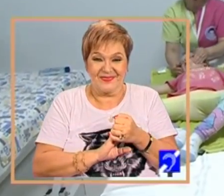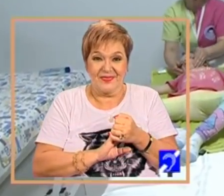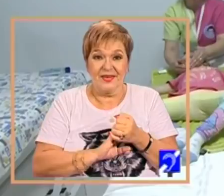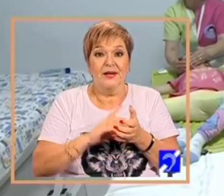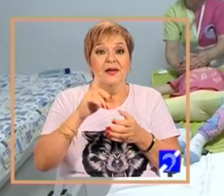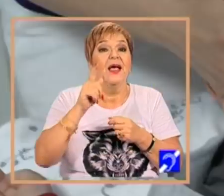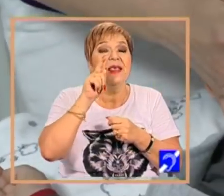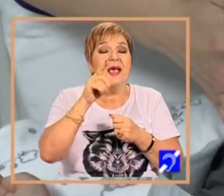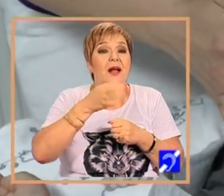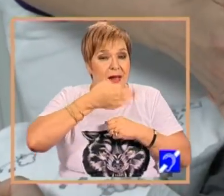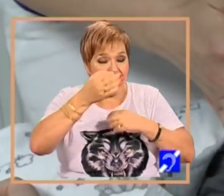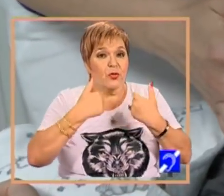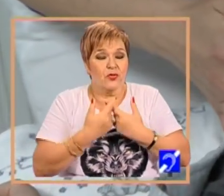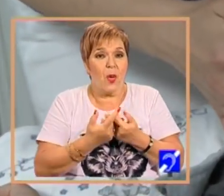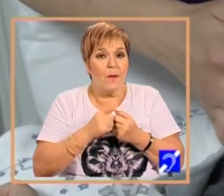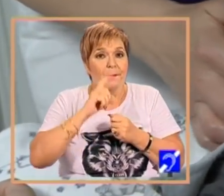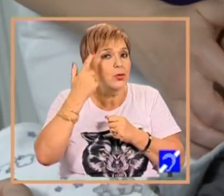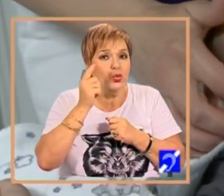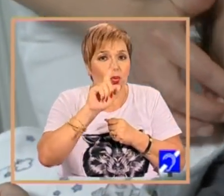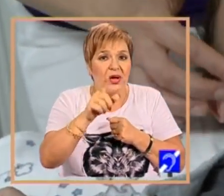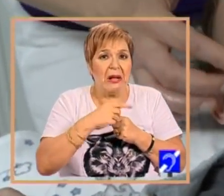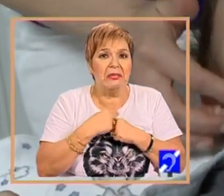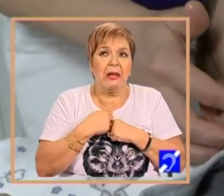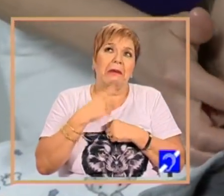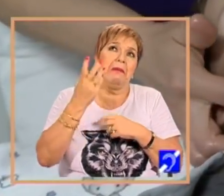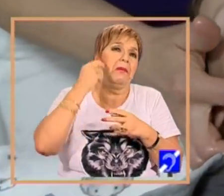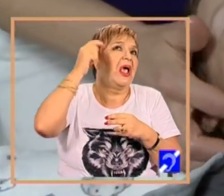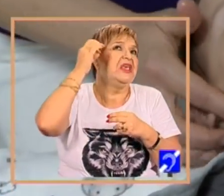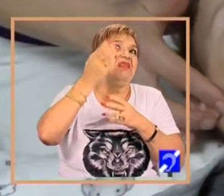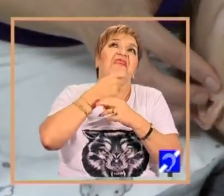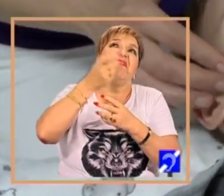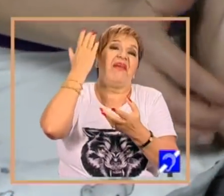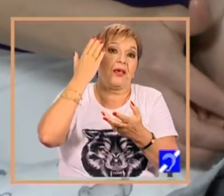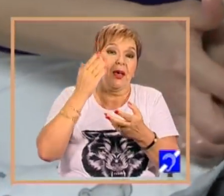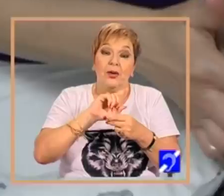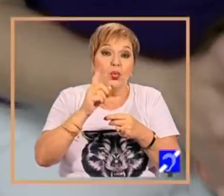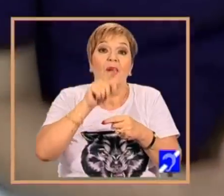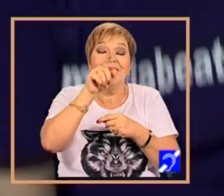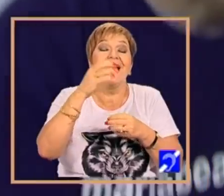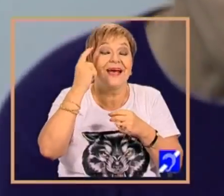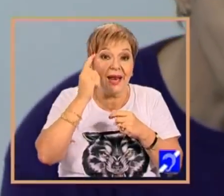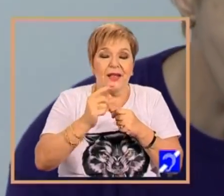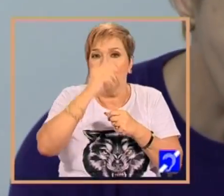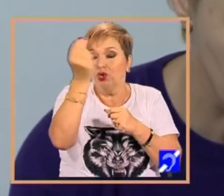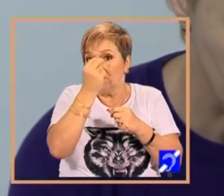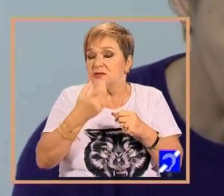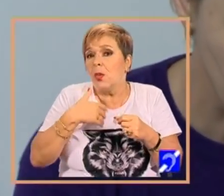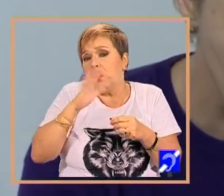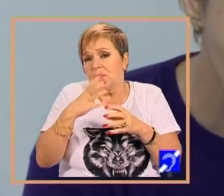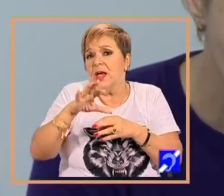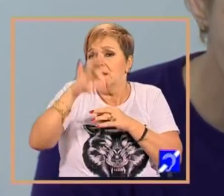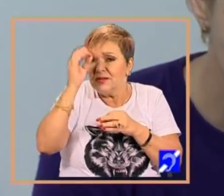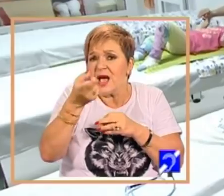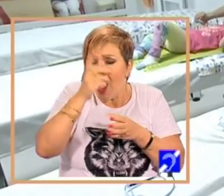Sebastian Onac ne-a spus că nu crede în predestinare. Este convins că Dumnezeu ar fi găsit o altă cale de a-i